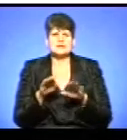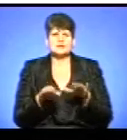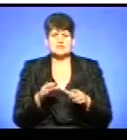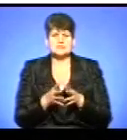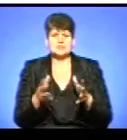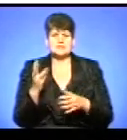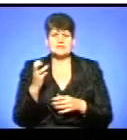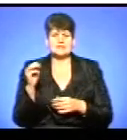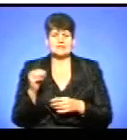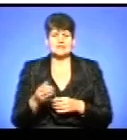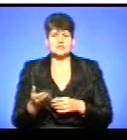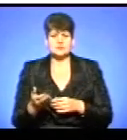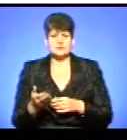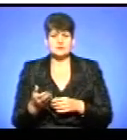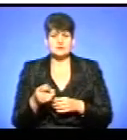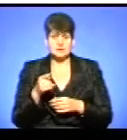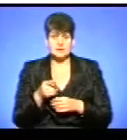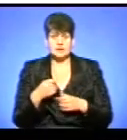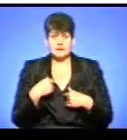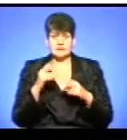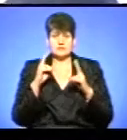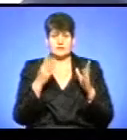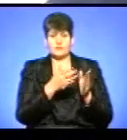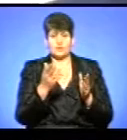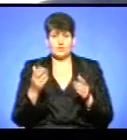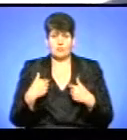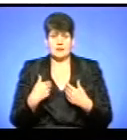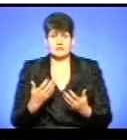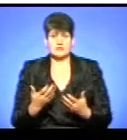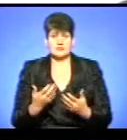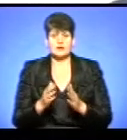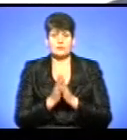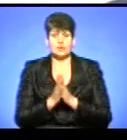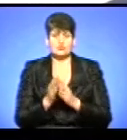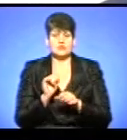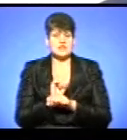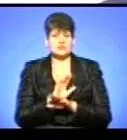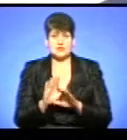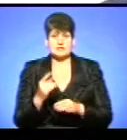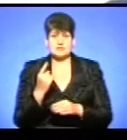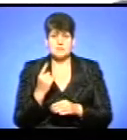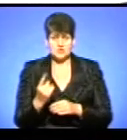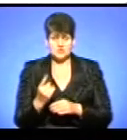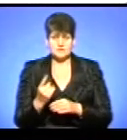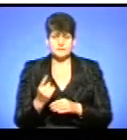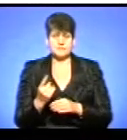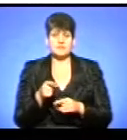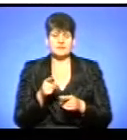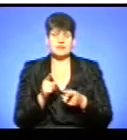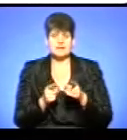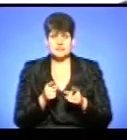тисяч. Та тільки у вас одного чи ще? Ну я не знаю. Прошу вас, не зупинятися, це перше. Ви тісно,